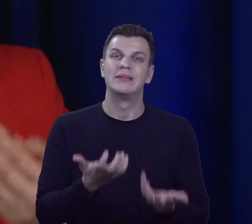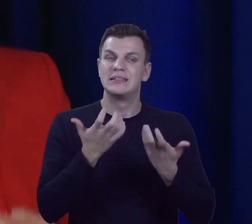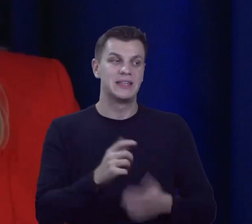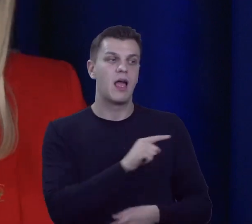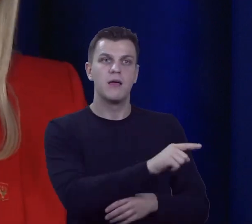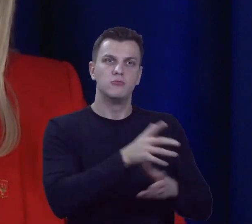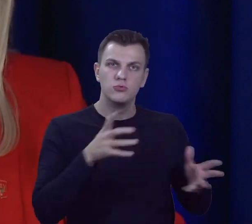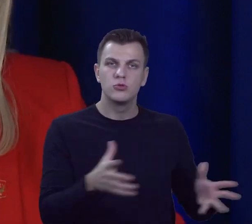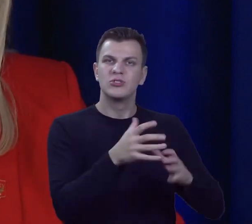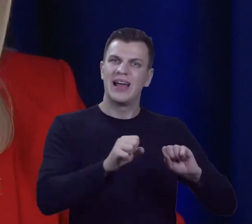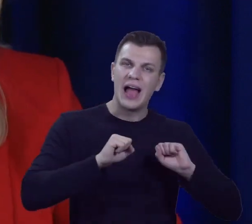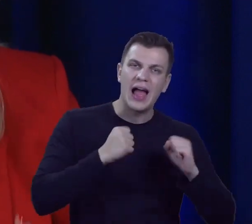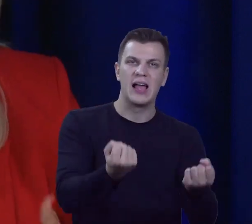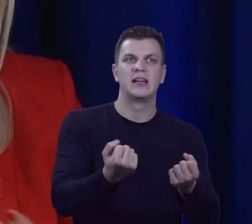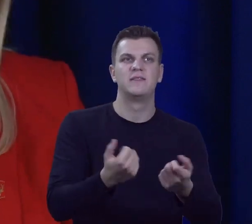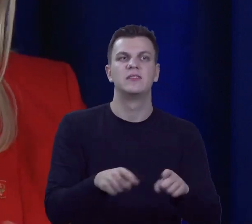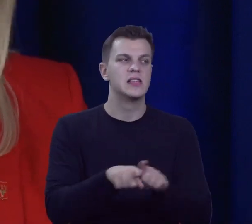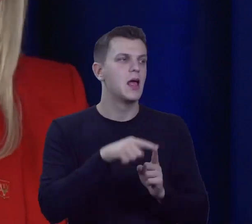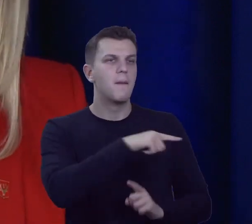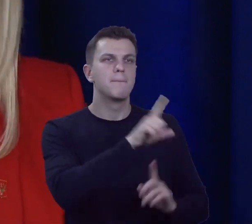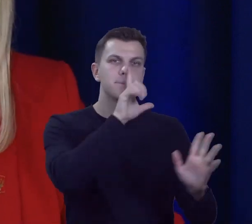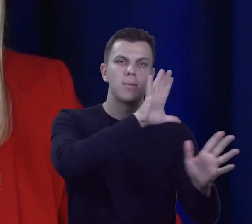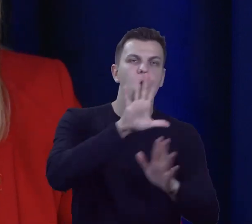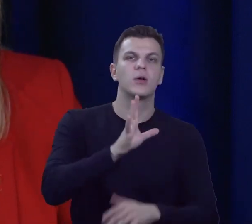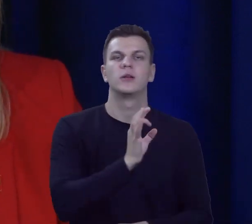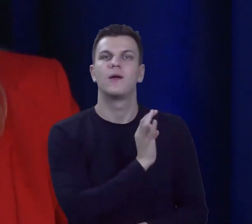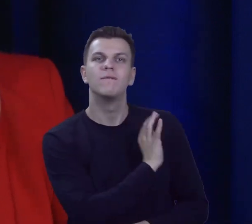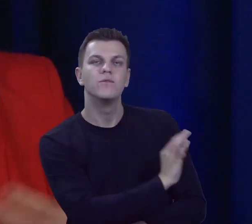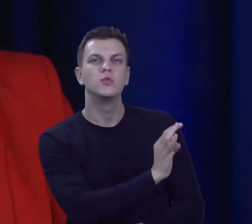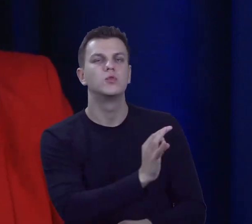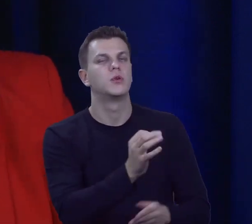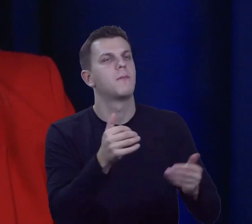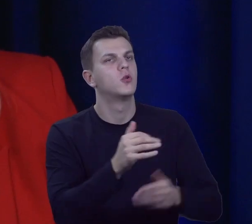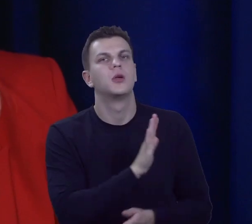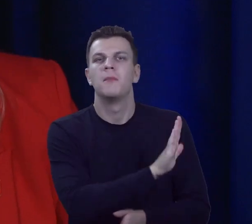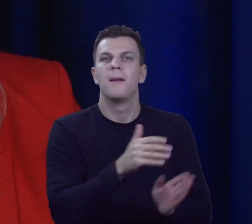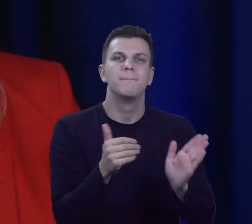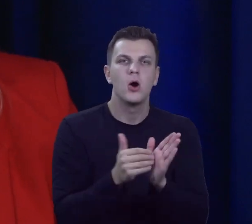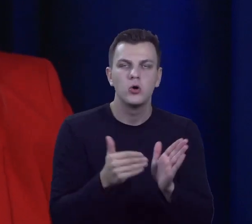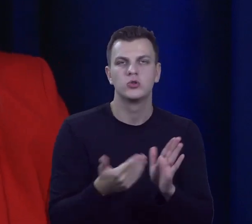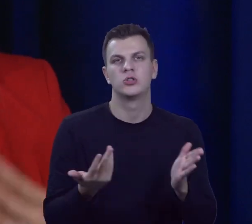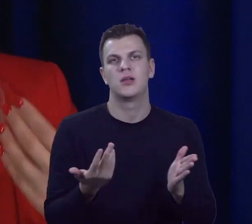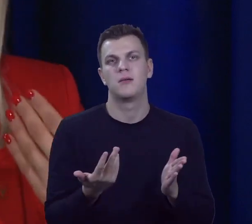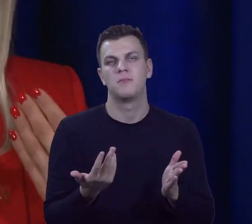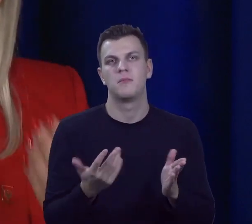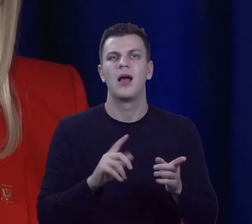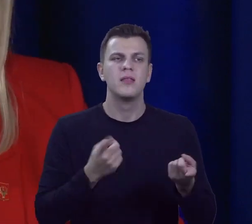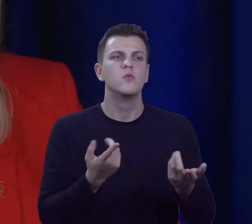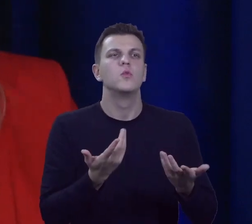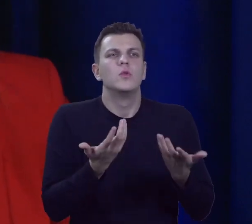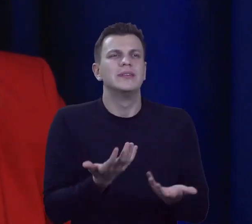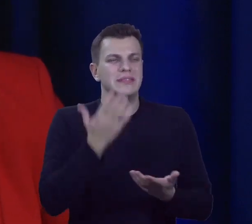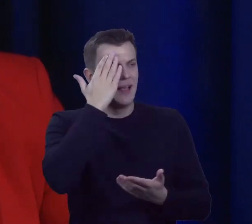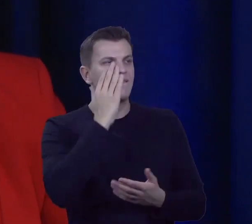pokazały tą swoje być może jakieś ukryte potrzeby, czy też były głosem właśnie tych kobiet. Kobiety